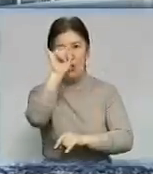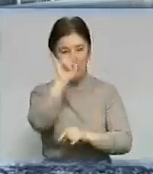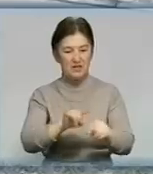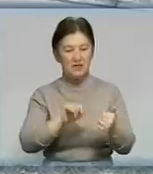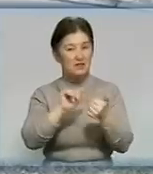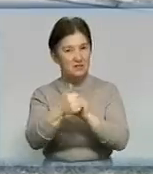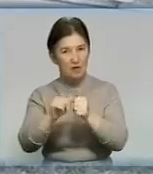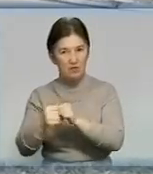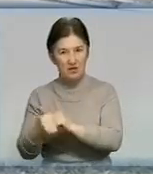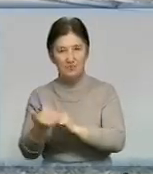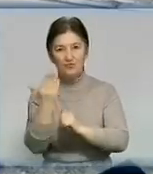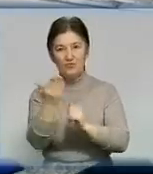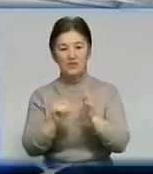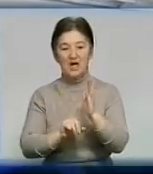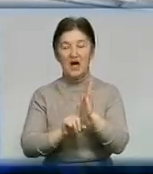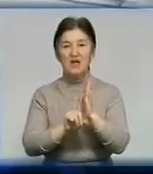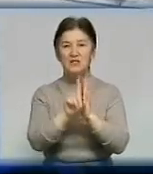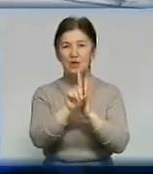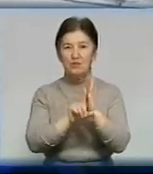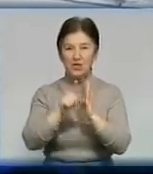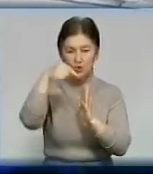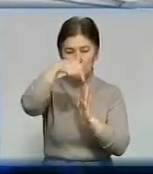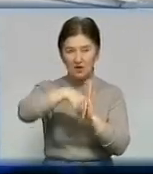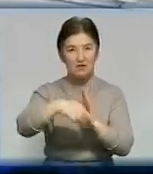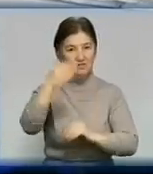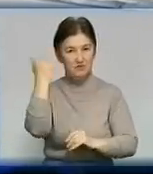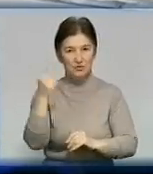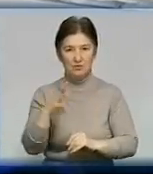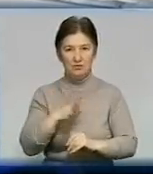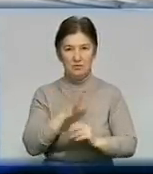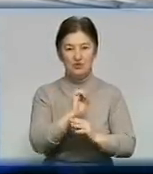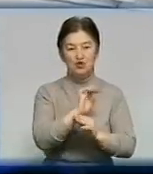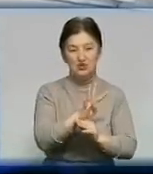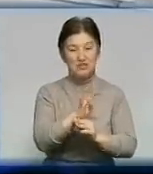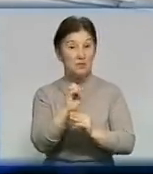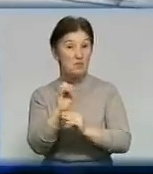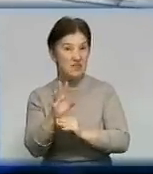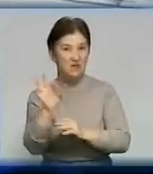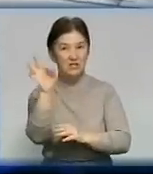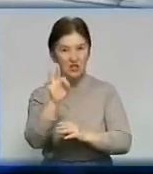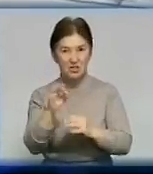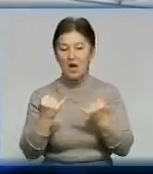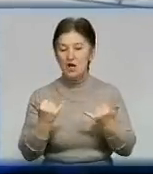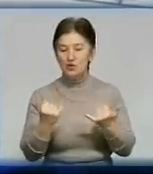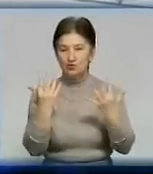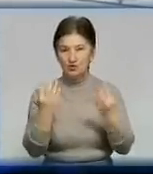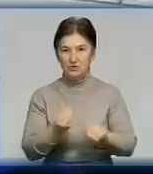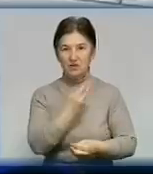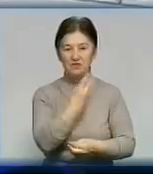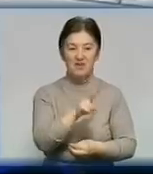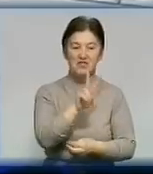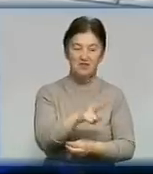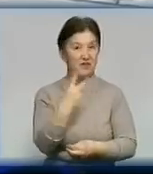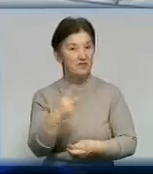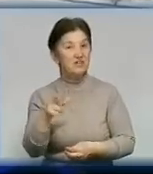майже тисяча. Температура в приміщеннях була не більша, чим 14-15 градусів. На сьогоднішній день це 22-23